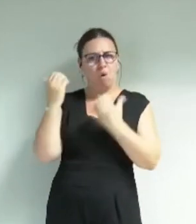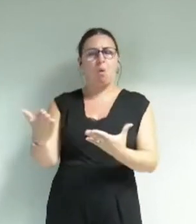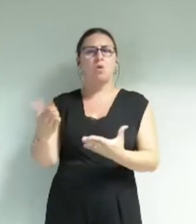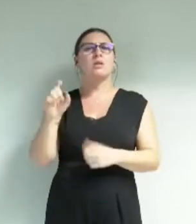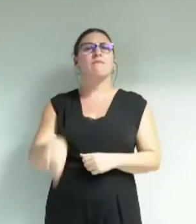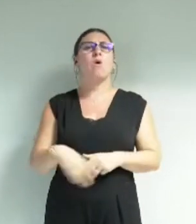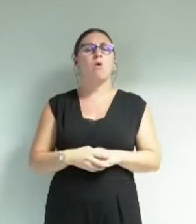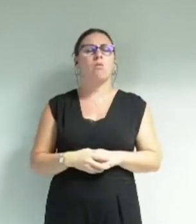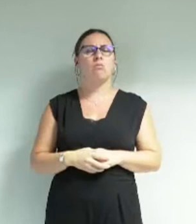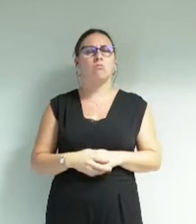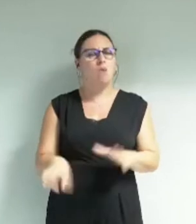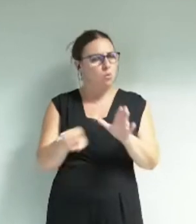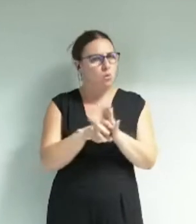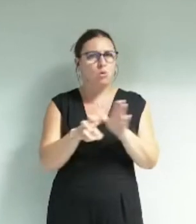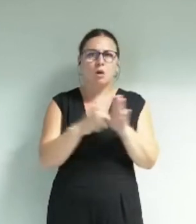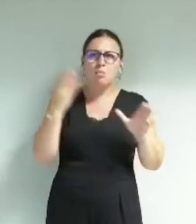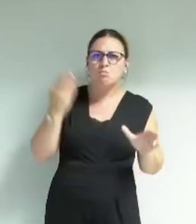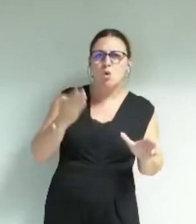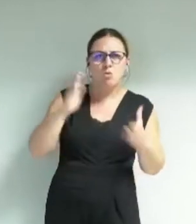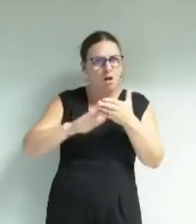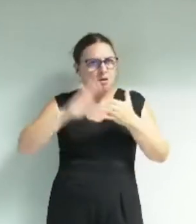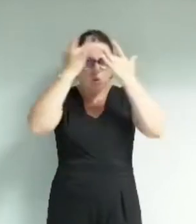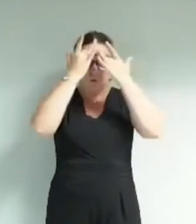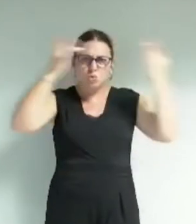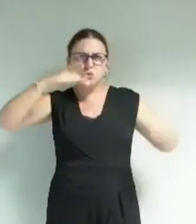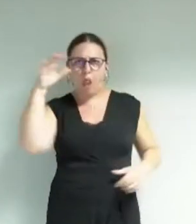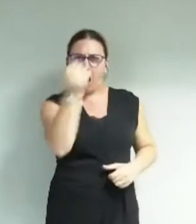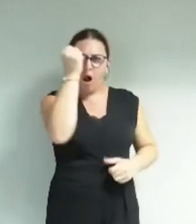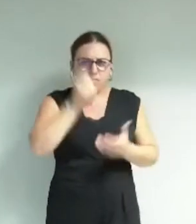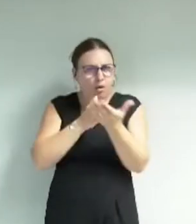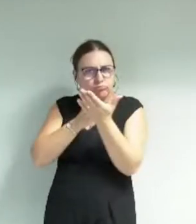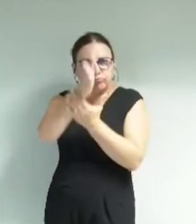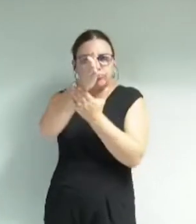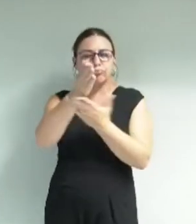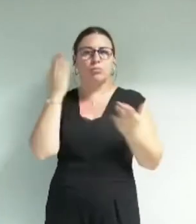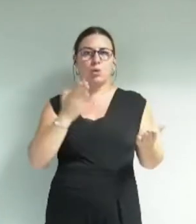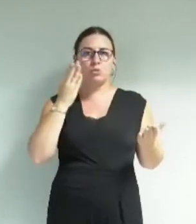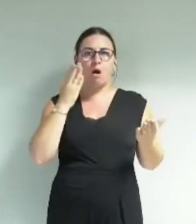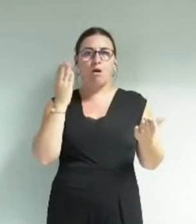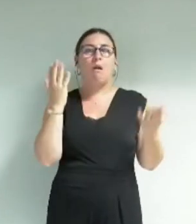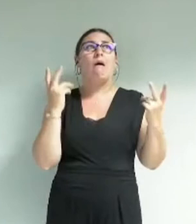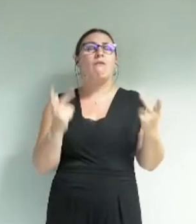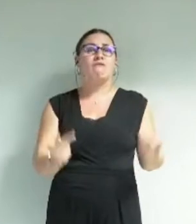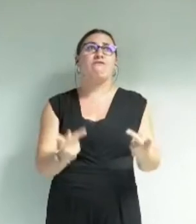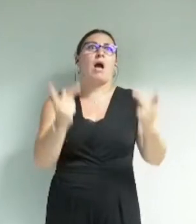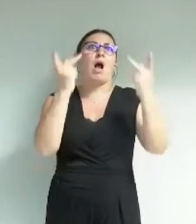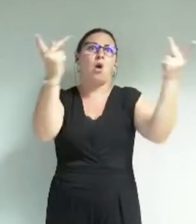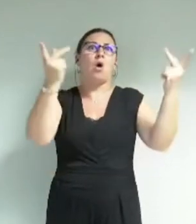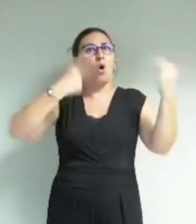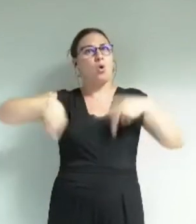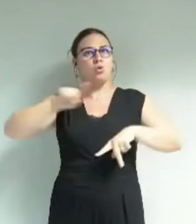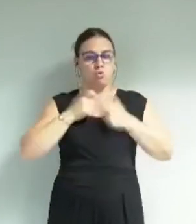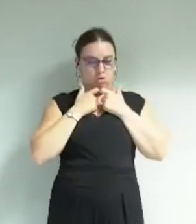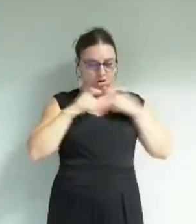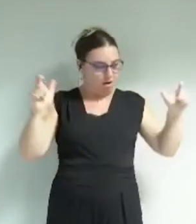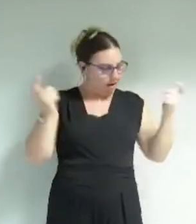Grenoble doit à nouveau faire le pari de la culture, cette chose si précieuse qui nous rend libre et